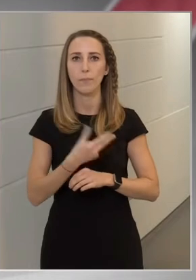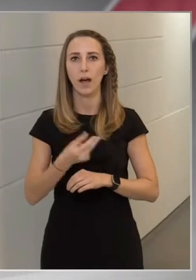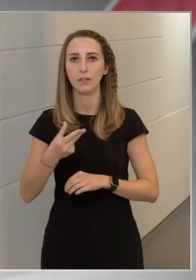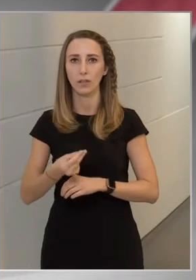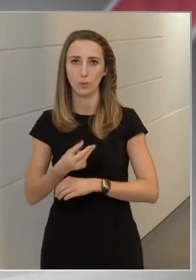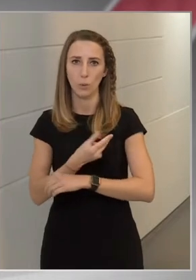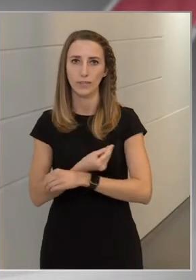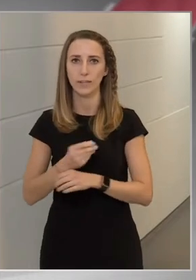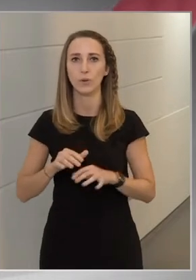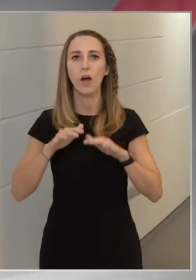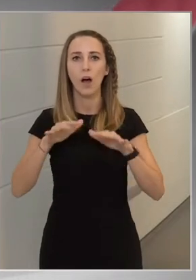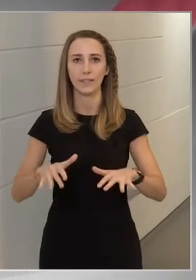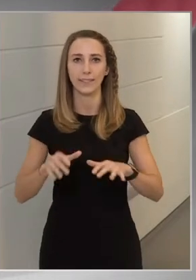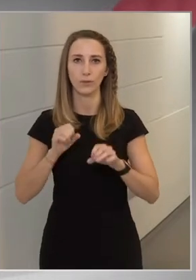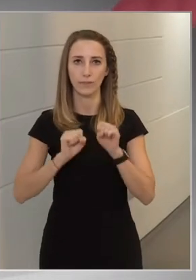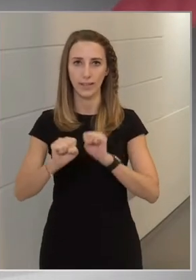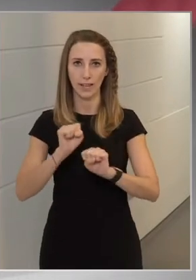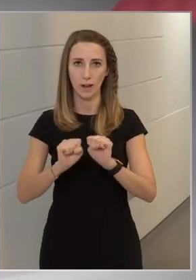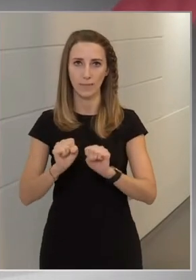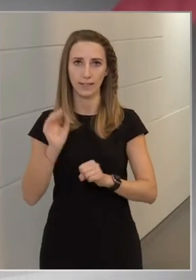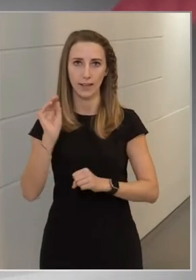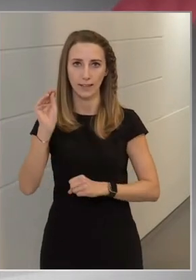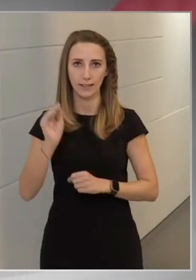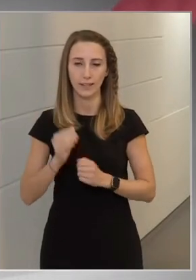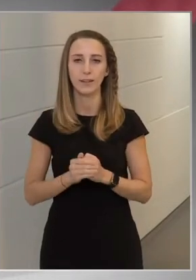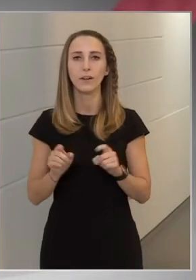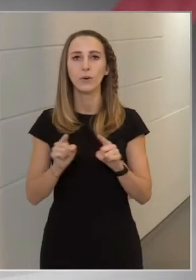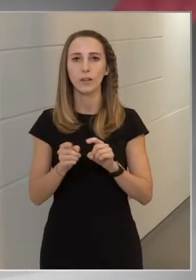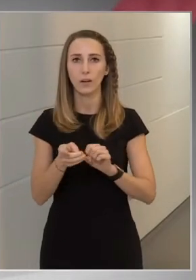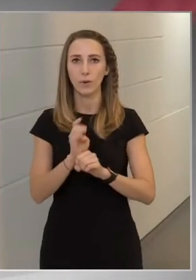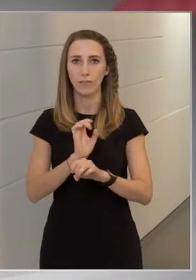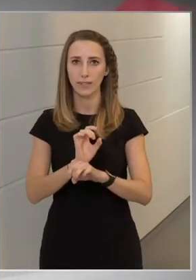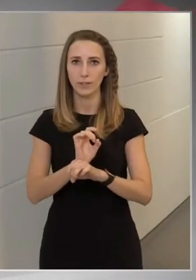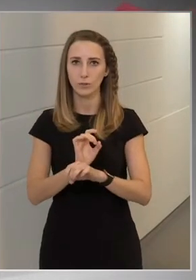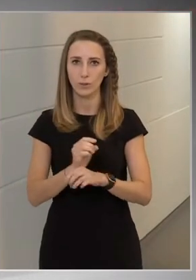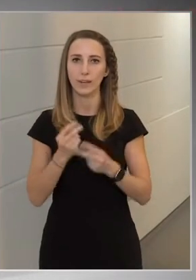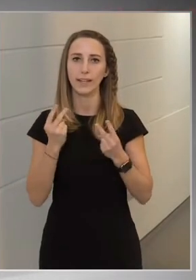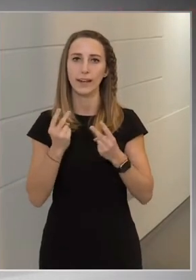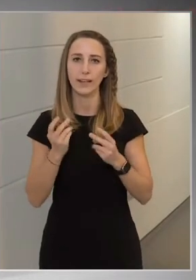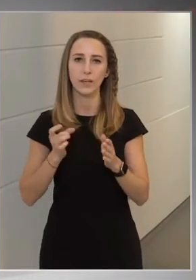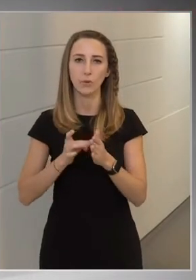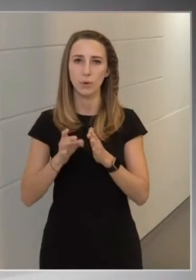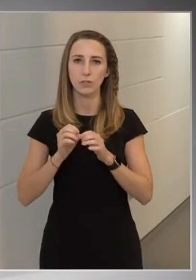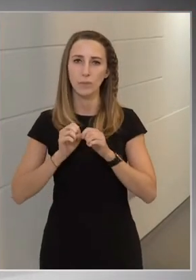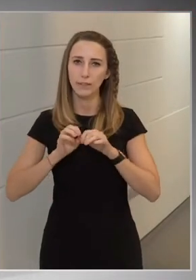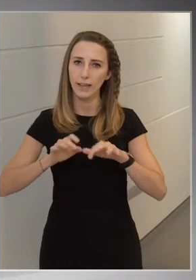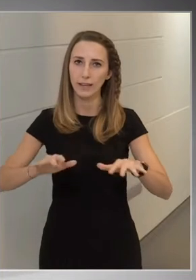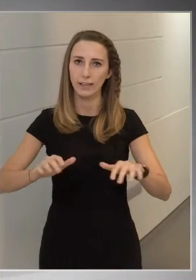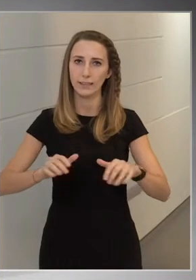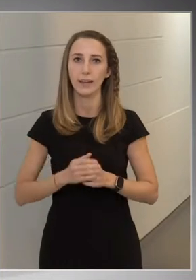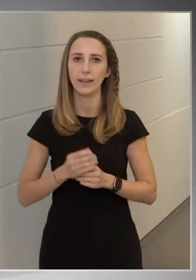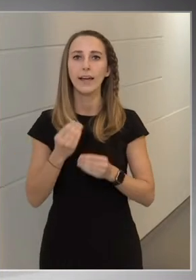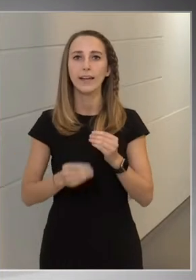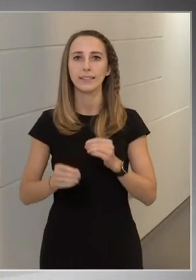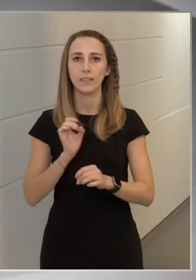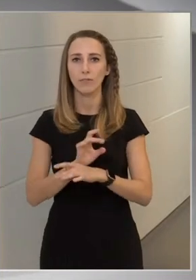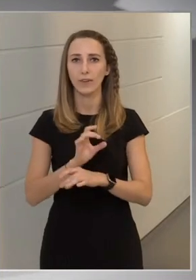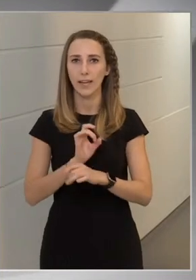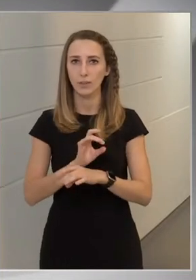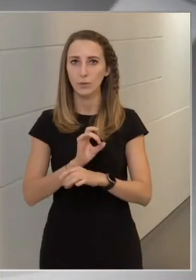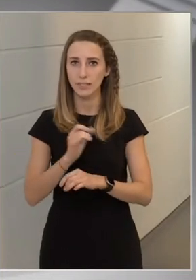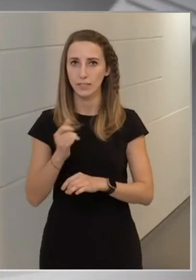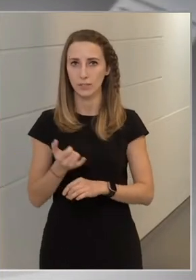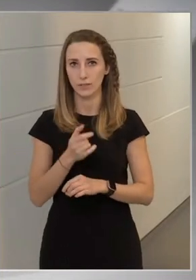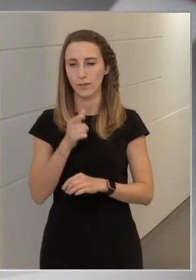oltások hatékony védelmet jelentenek. Ugyanakkor ezek a vírusok lényegesen gyorsabban terjednek, ezért a fertőzés is